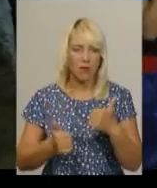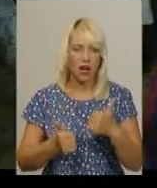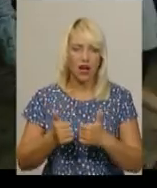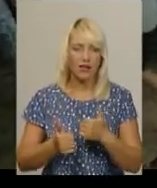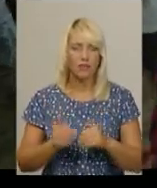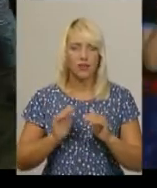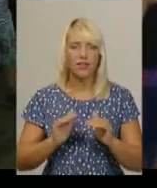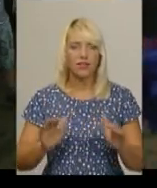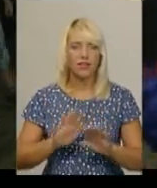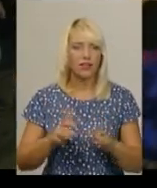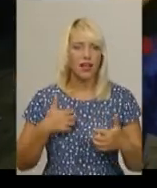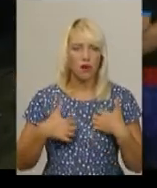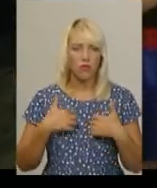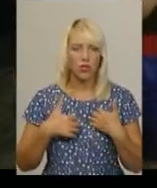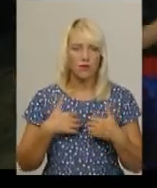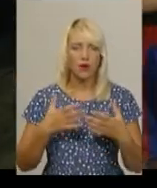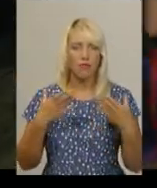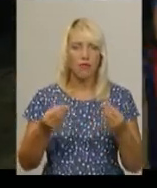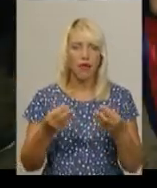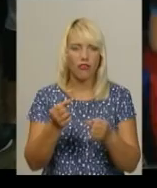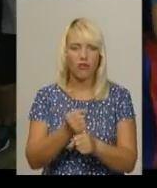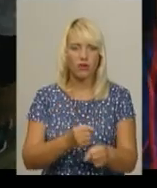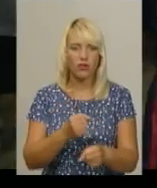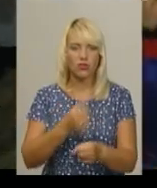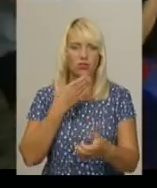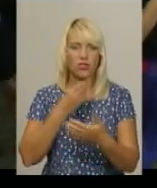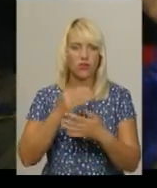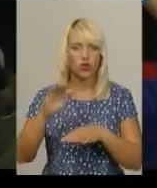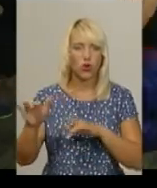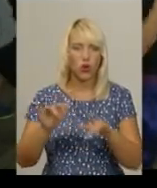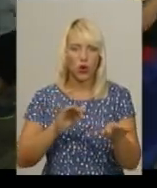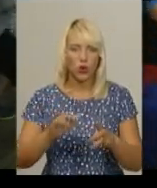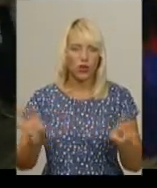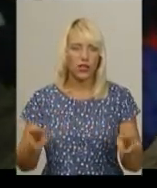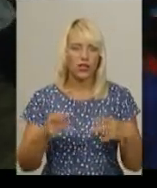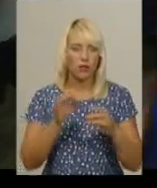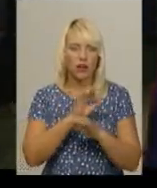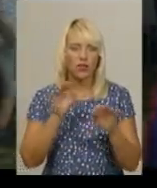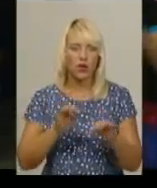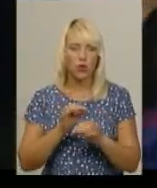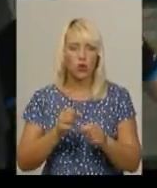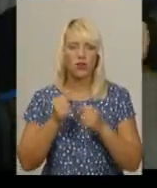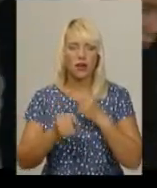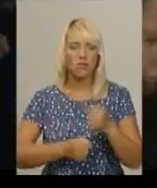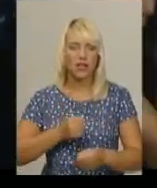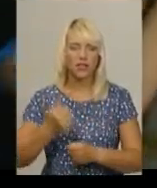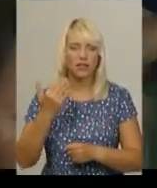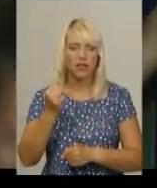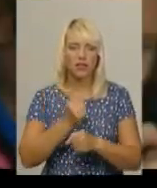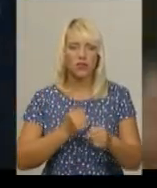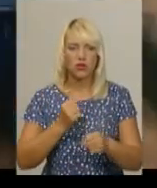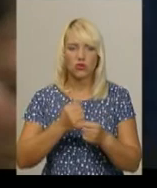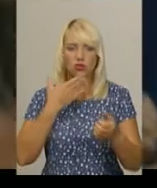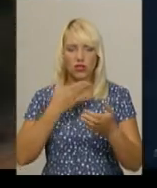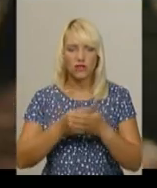Діти, не поспішайте, м'яко відпрацьовуйте свої рухи. Нікуди не треба бігти. Ви відпрацьовуєте тихенько